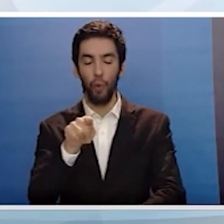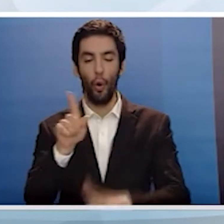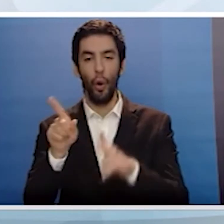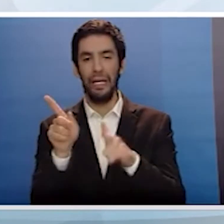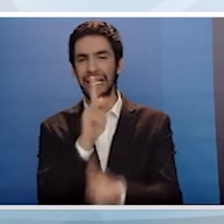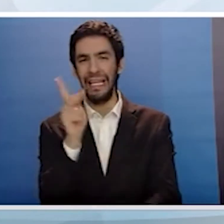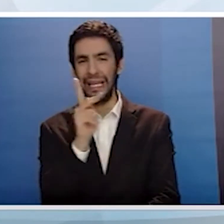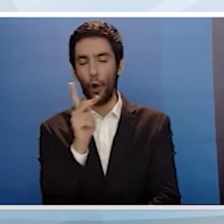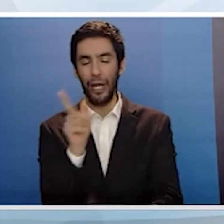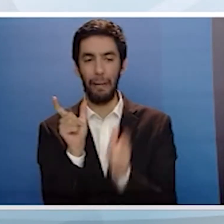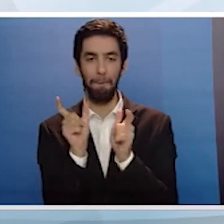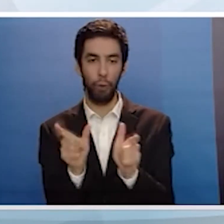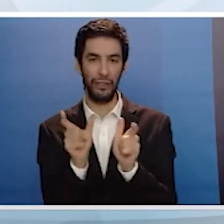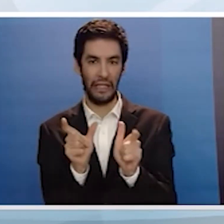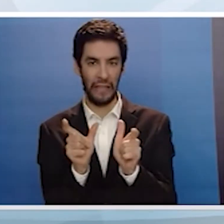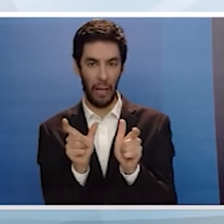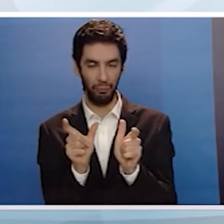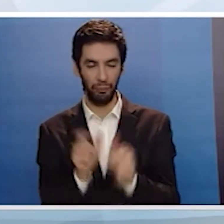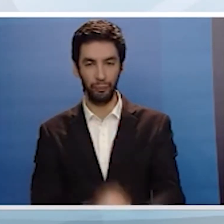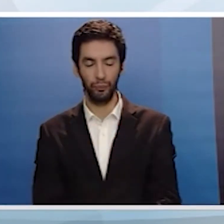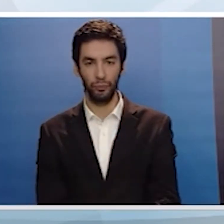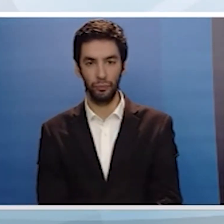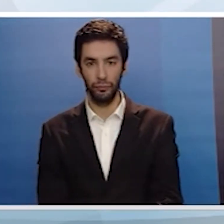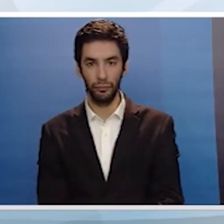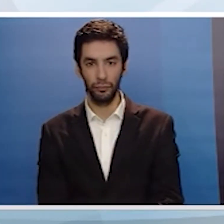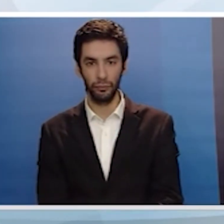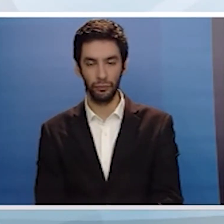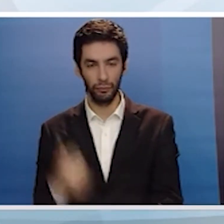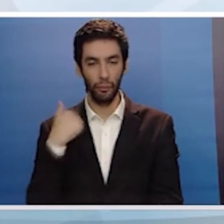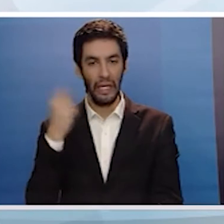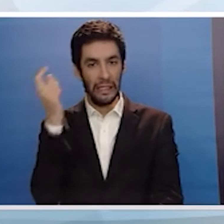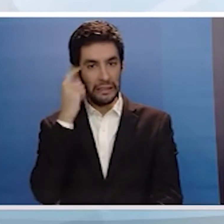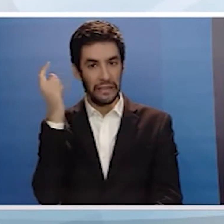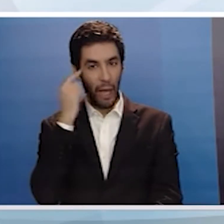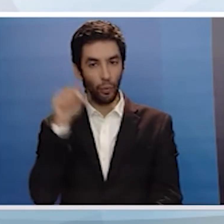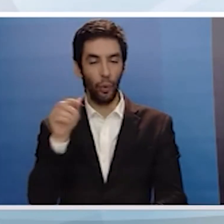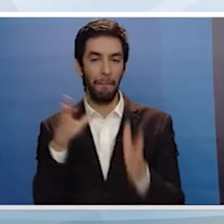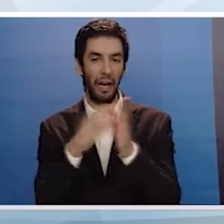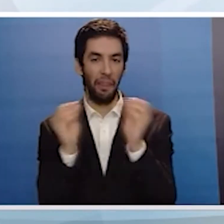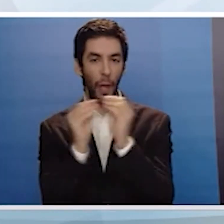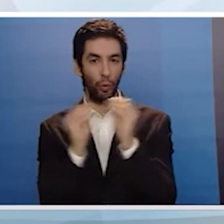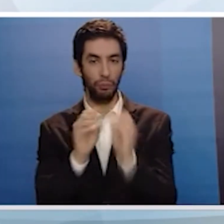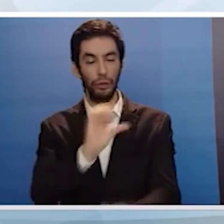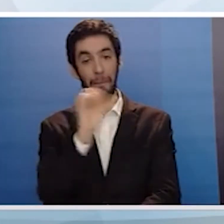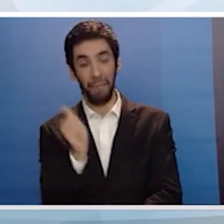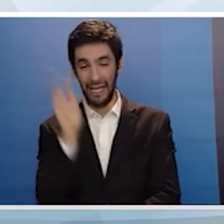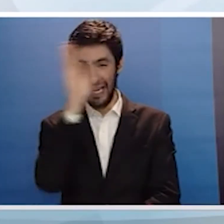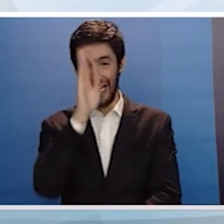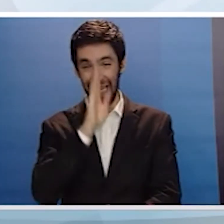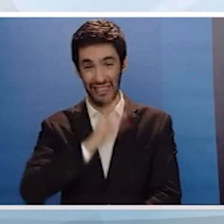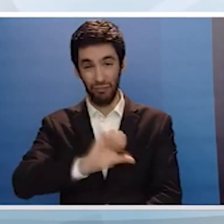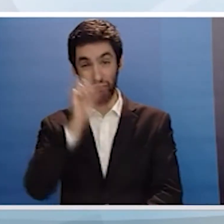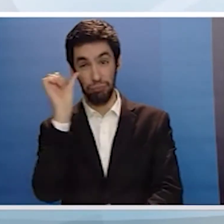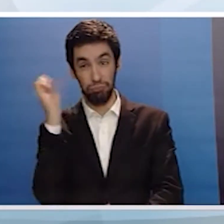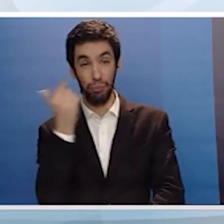Την προστασία αυτή την έχουν περισσότερο ανάγκη όσοι προέρχονται από τα ευάλοντα στρώματα της κοινωνίας και έχουν πληγεί περισσότερο από την οικονομική